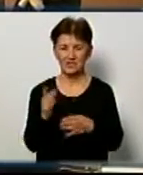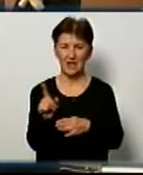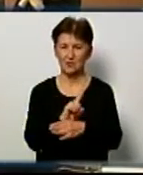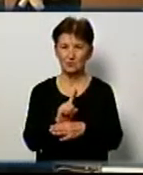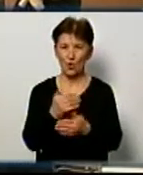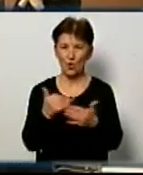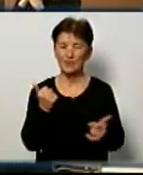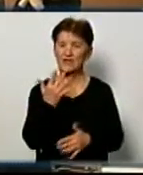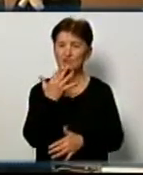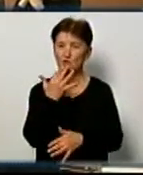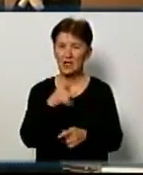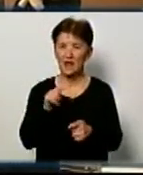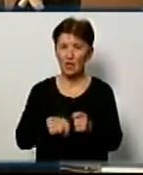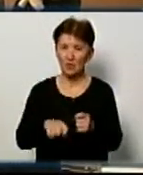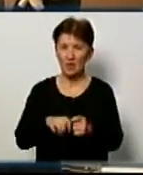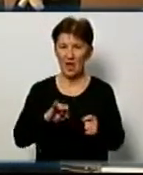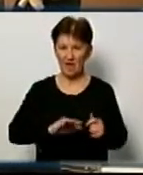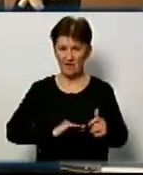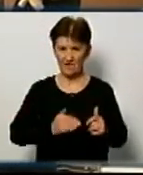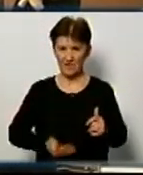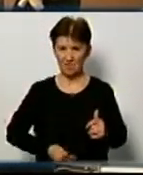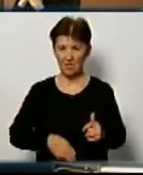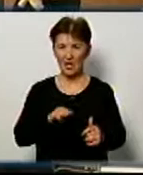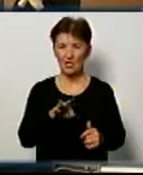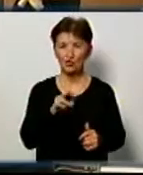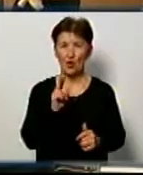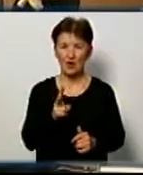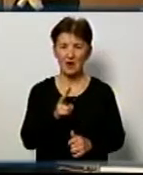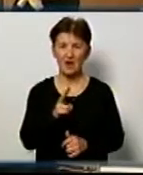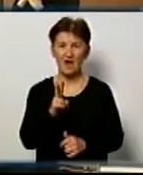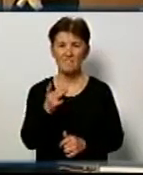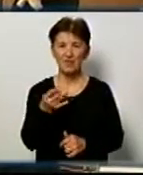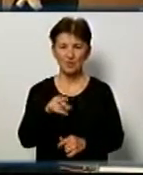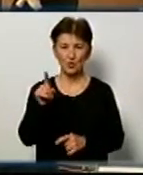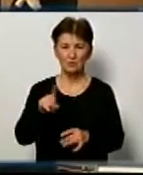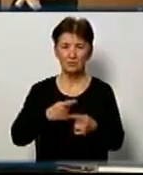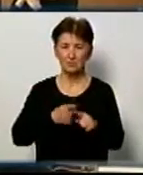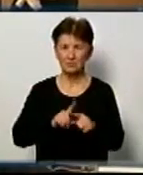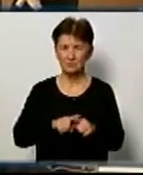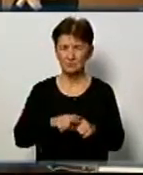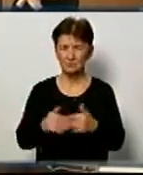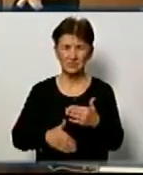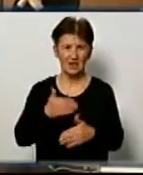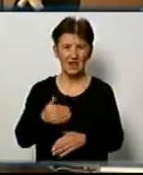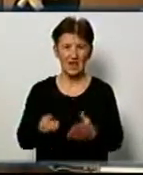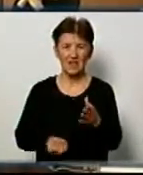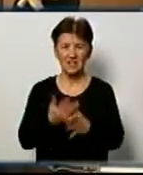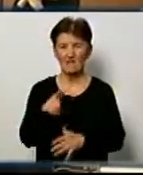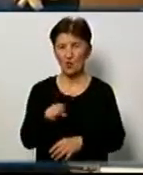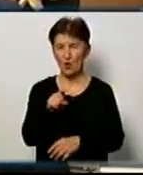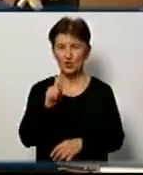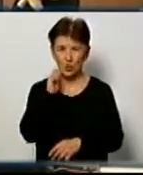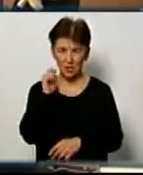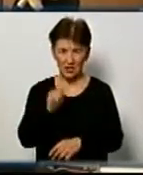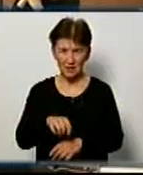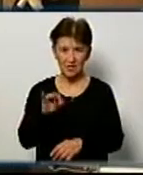Національної комісії, а від приватної фірми ТОВ Вікторія Компані. Чому у нас проблема вийшла, знак «Нафтогаз України»? Тому що держава і